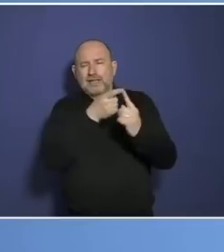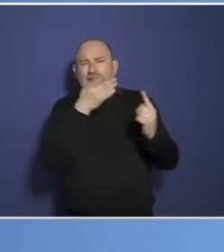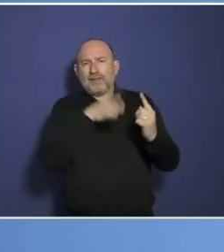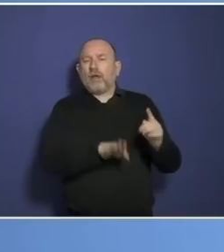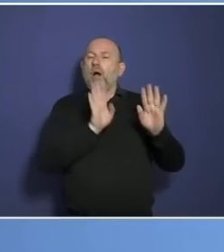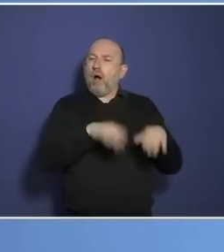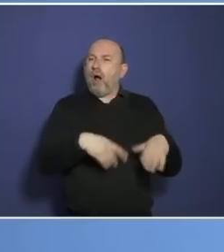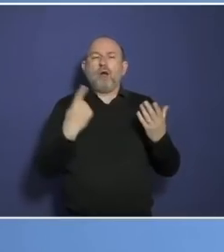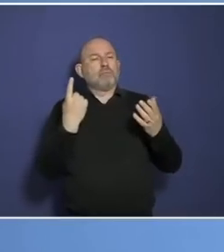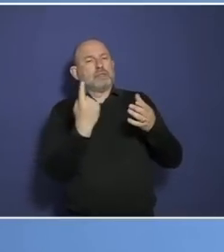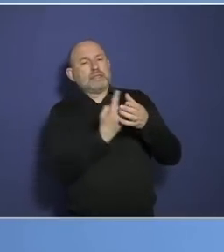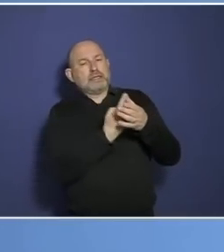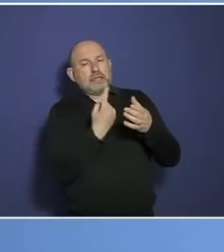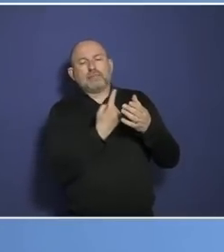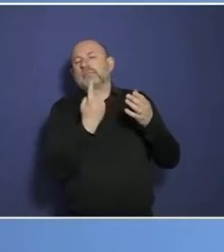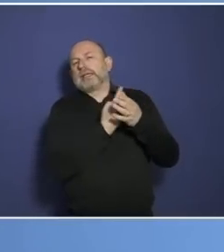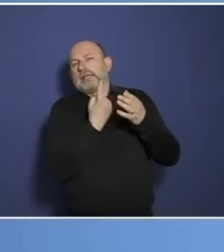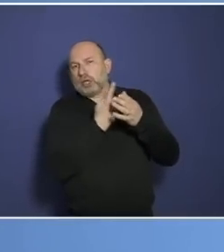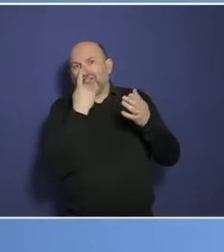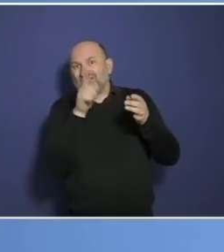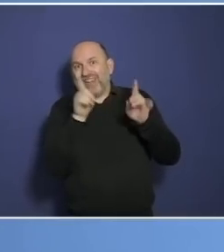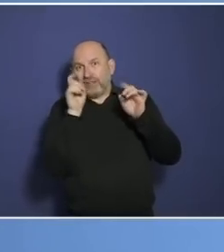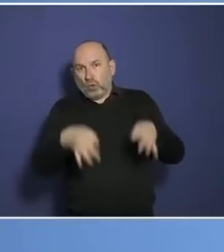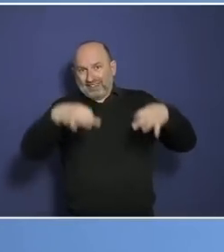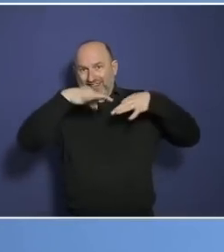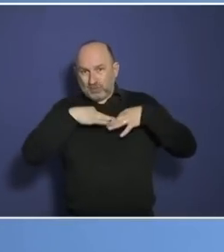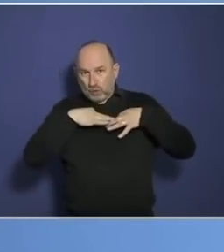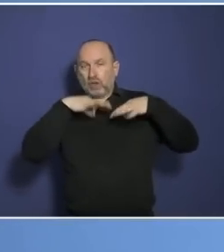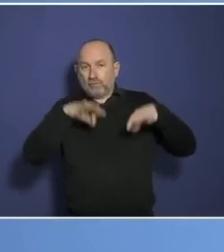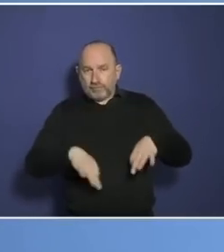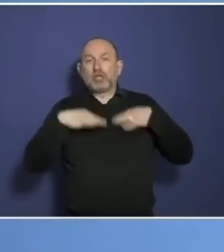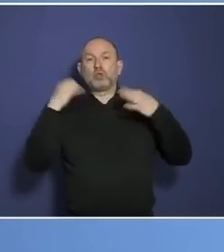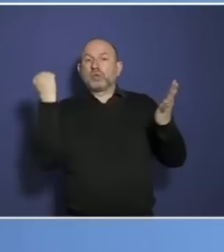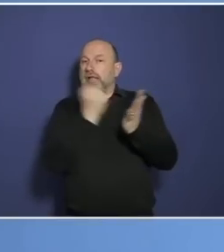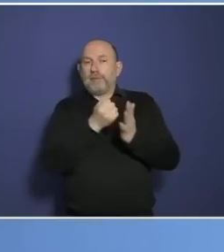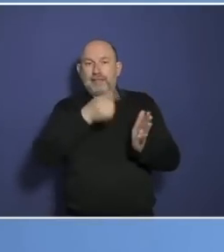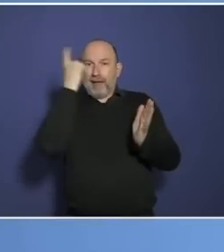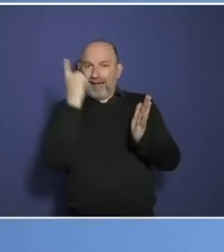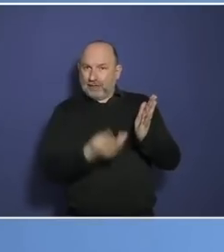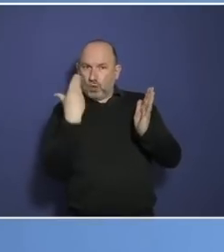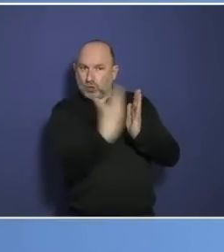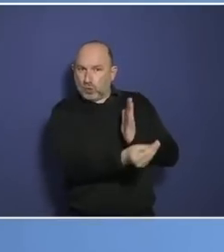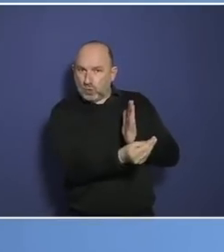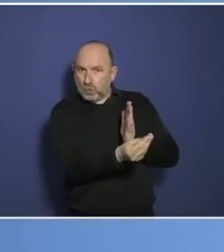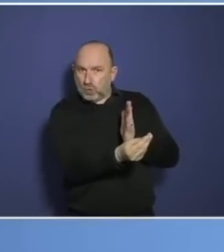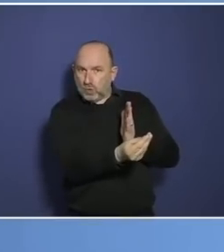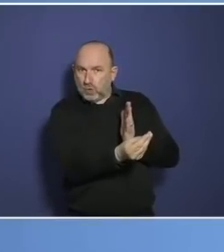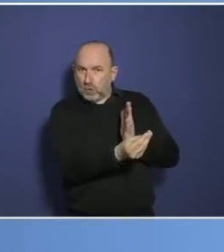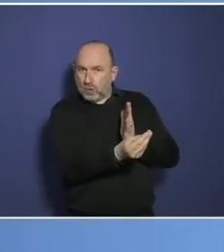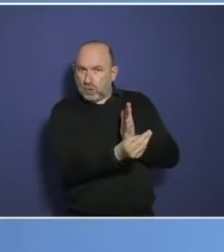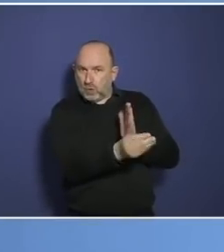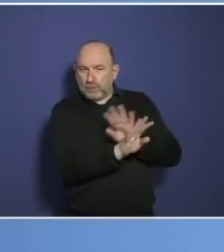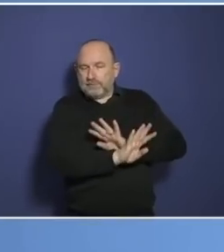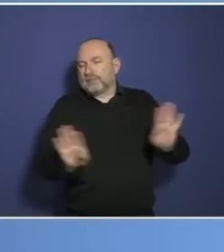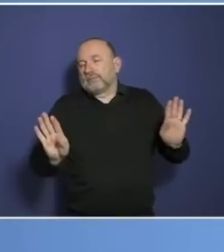Isolation von Corona-Infizierten durch die Gesundheitsämter nicht mehr angeordnet wird. Dass wir das nicht machen, das habe